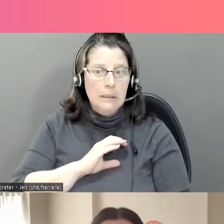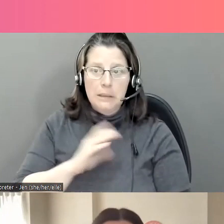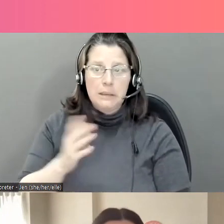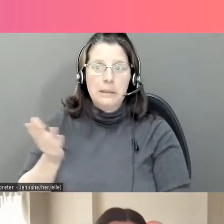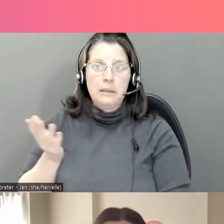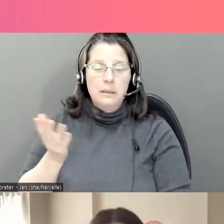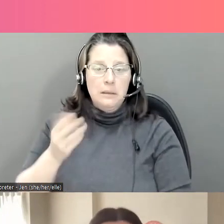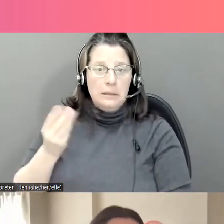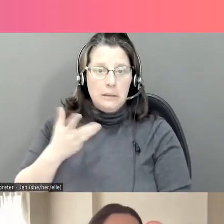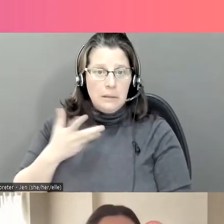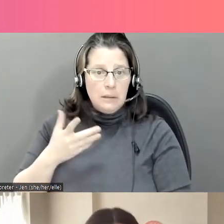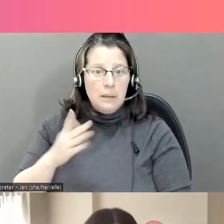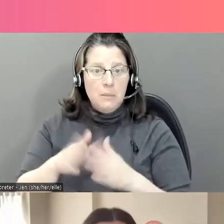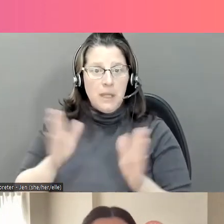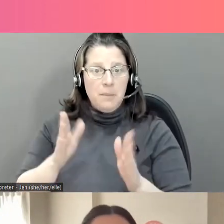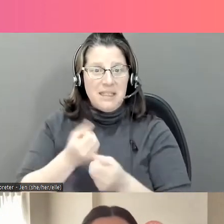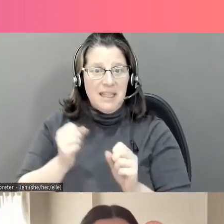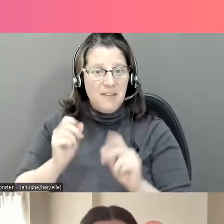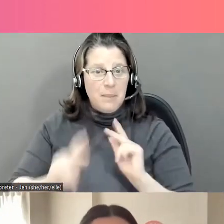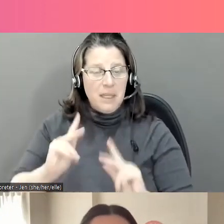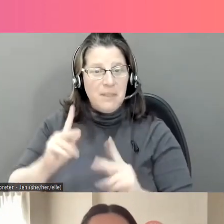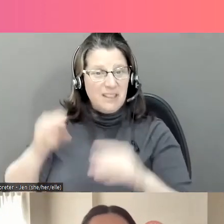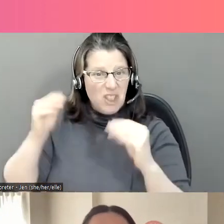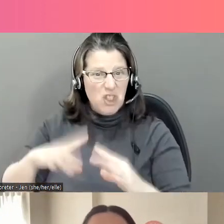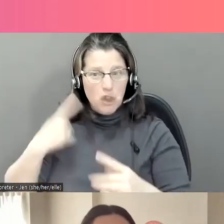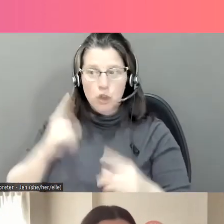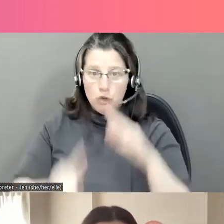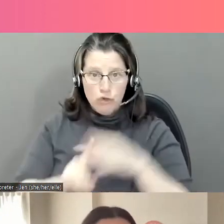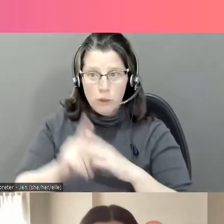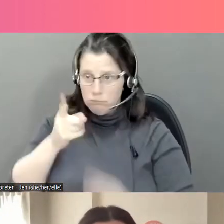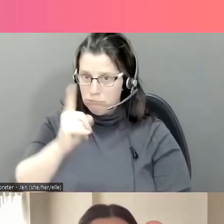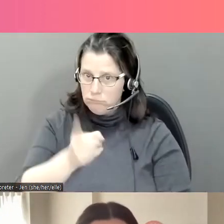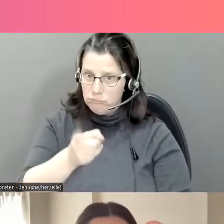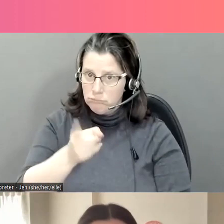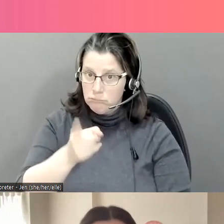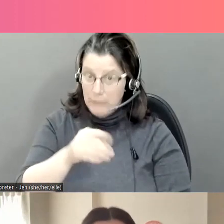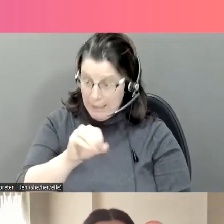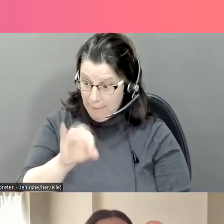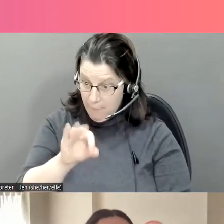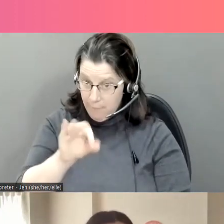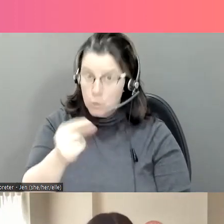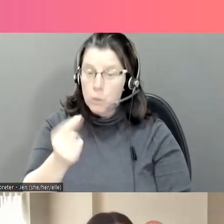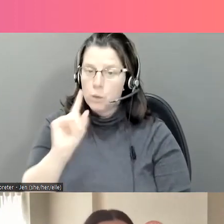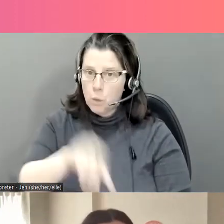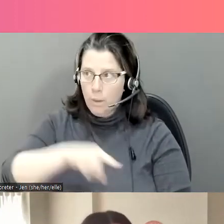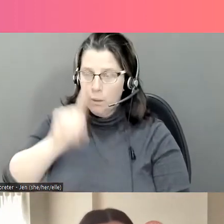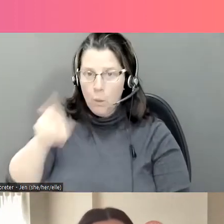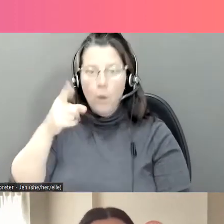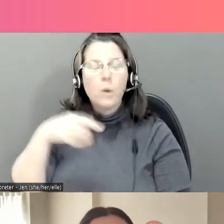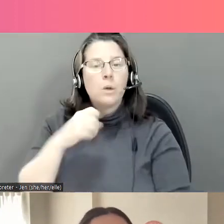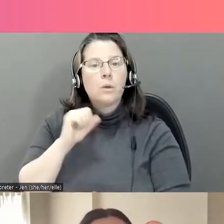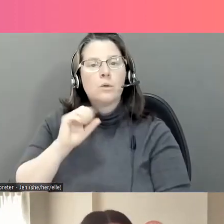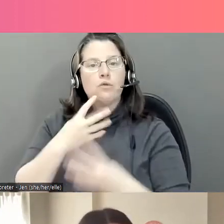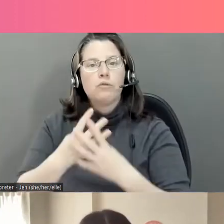nous dire, les autorités de police ou autres vont les